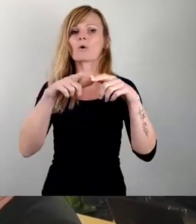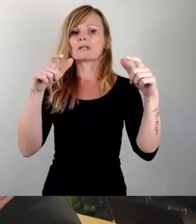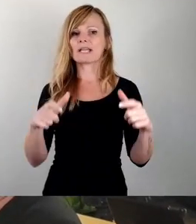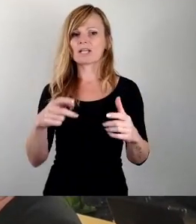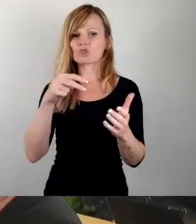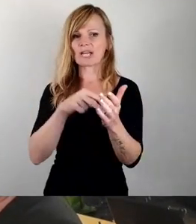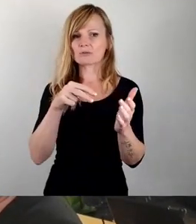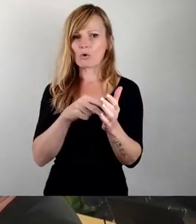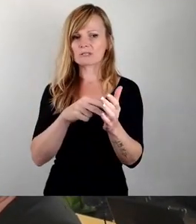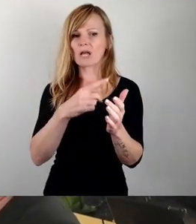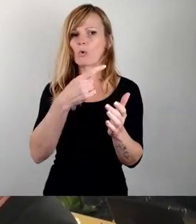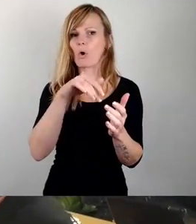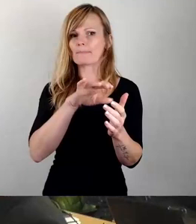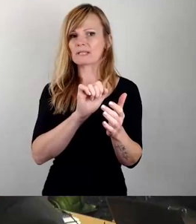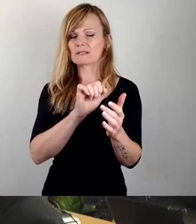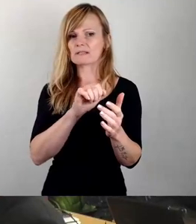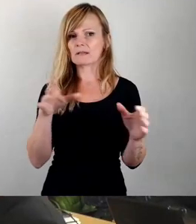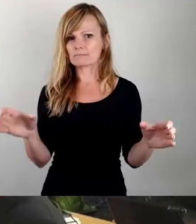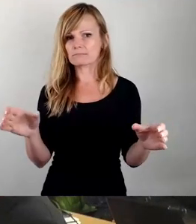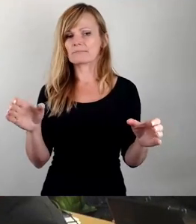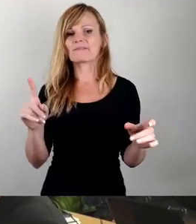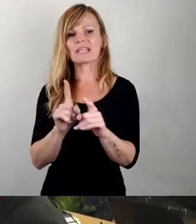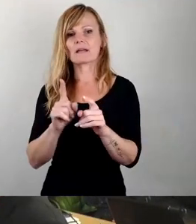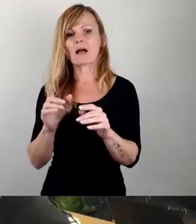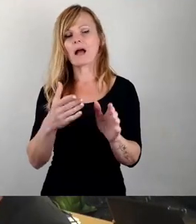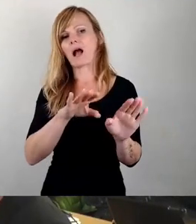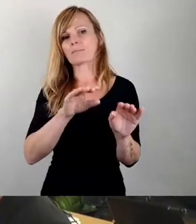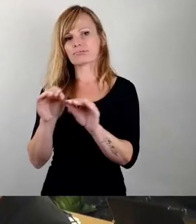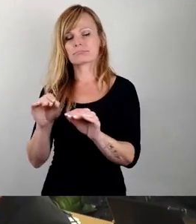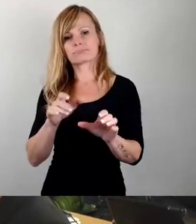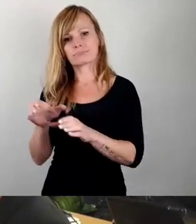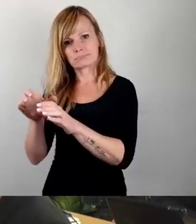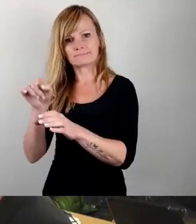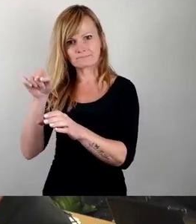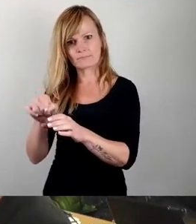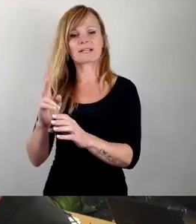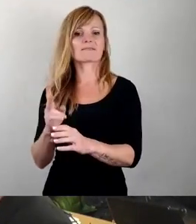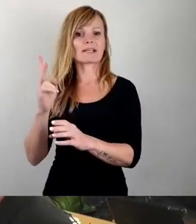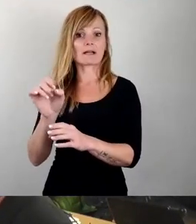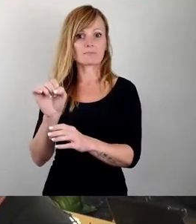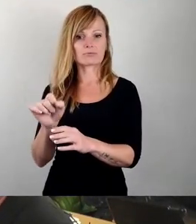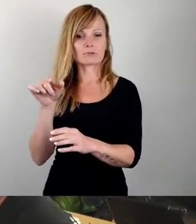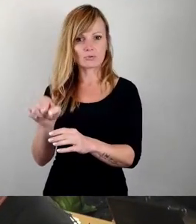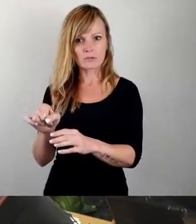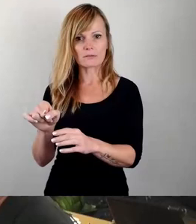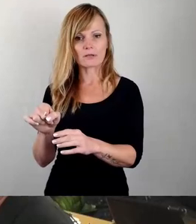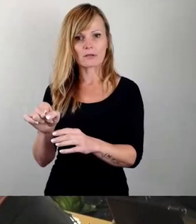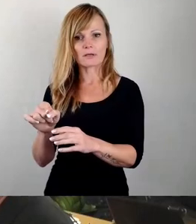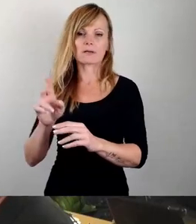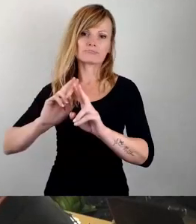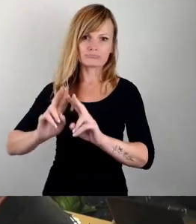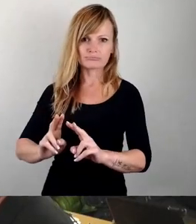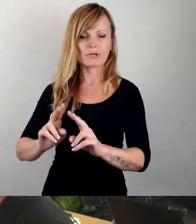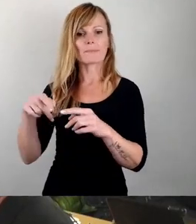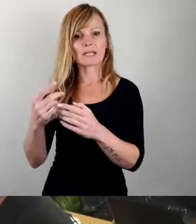Und jetzt in der nächsten Zeit, in den zwei Jahren, in denen die Container stehen, ertüchtigt wird, damit das dann eben auch funktioniert, aber dass diese